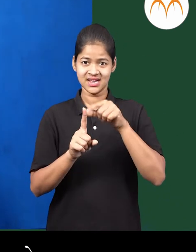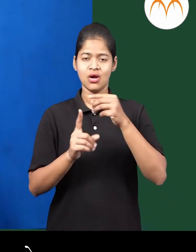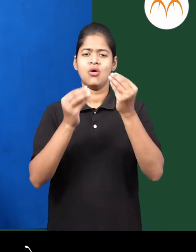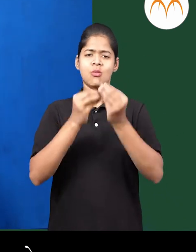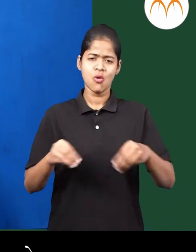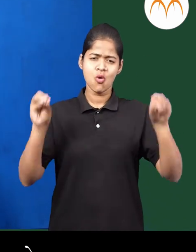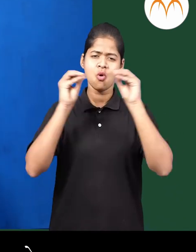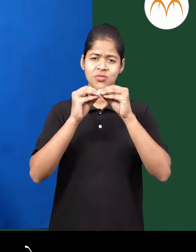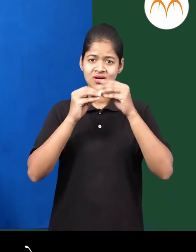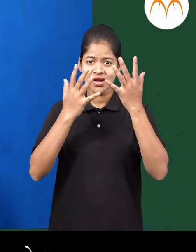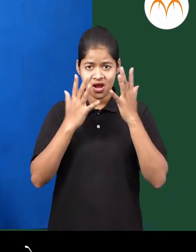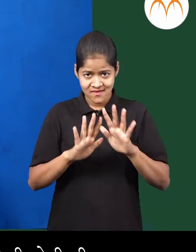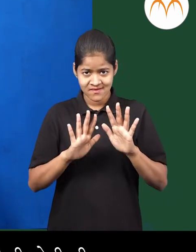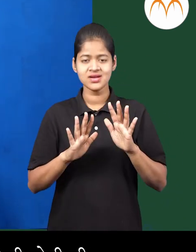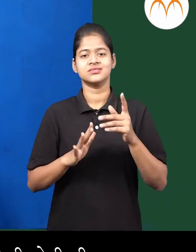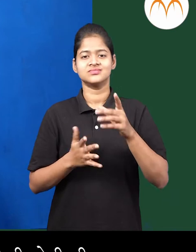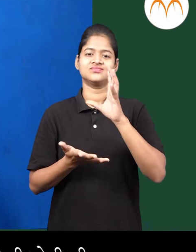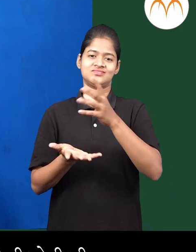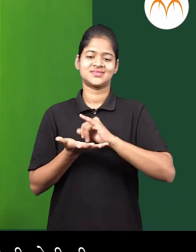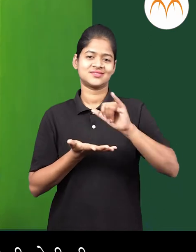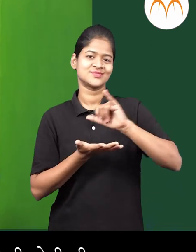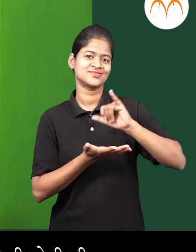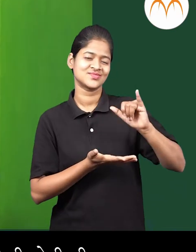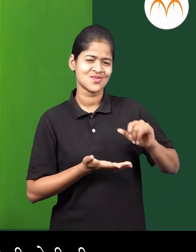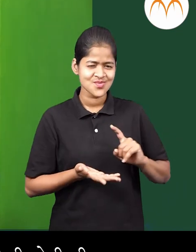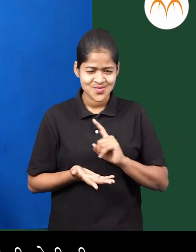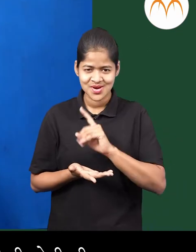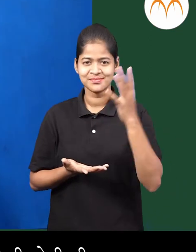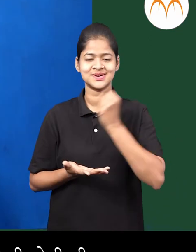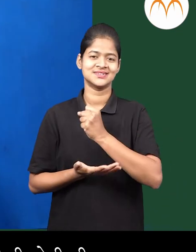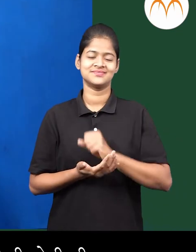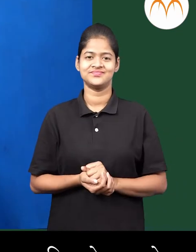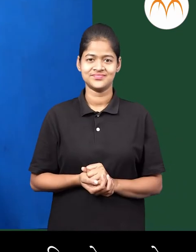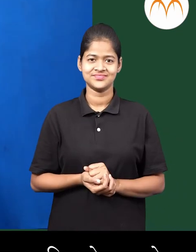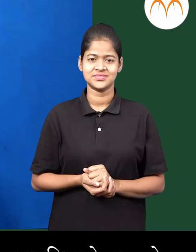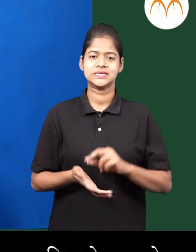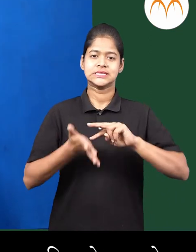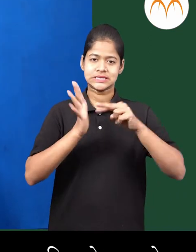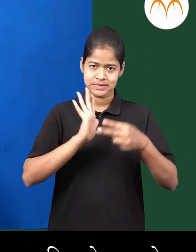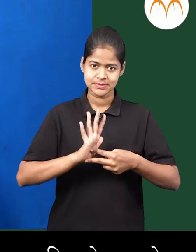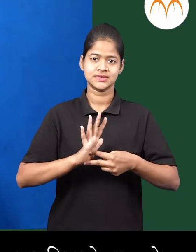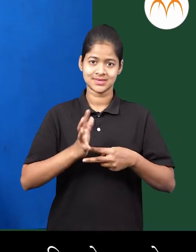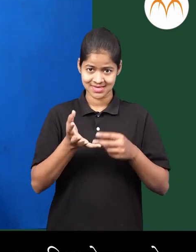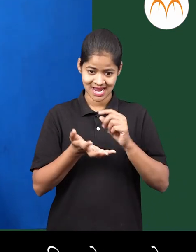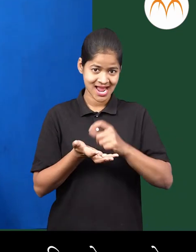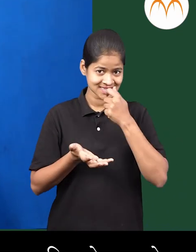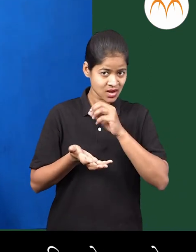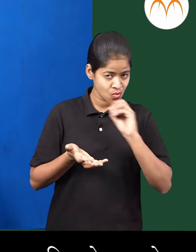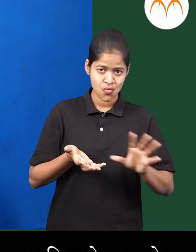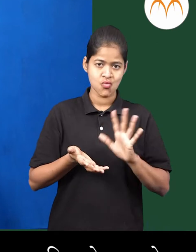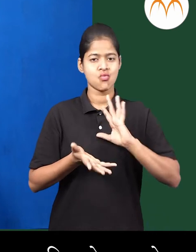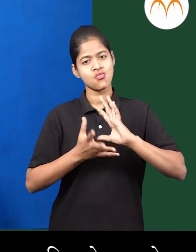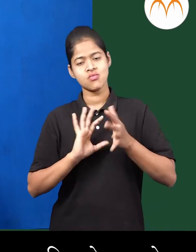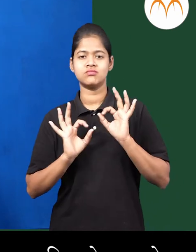मर्त तु एकटि